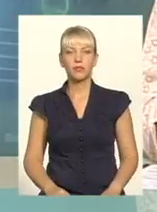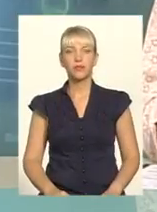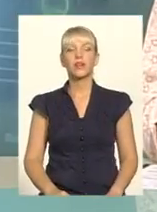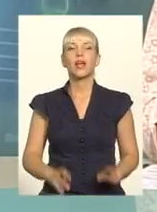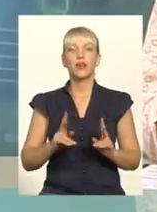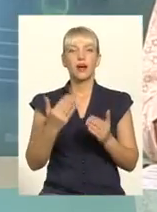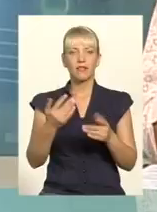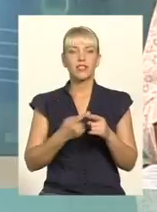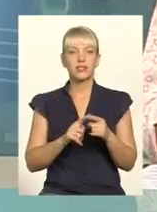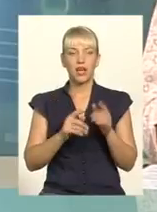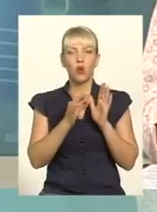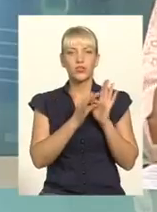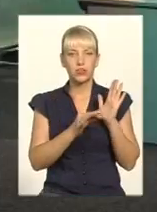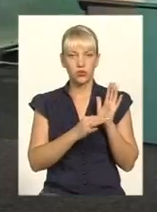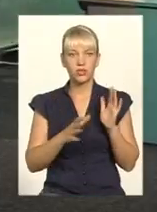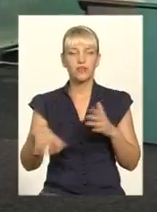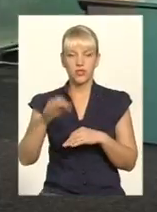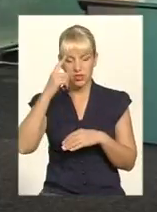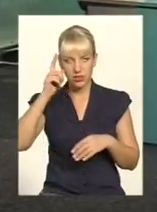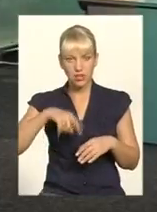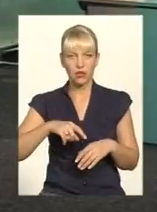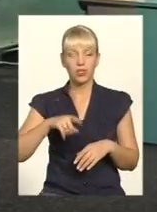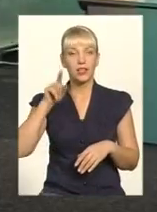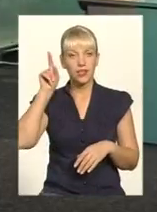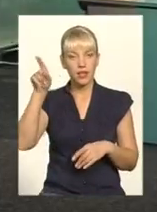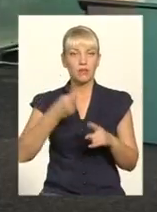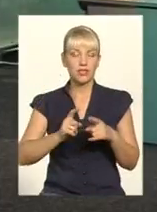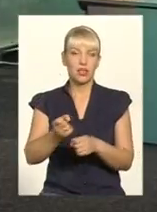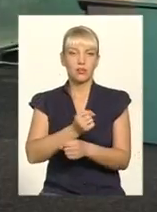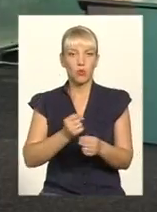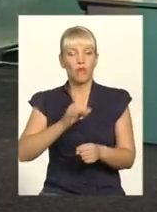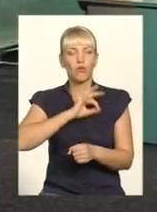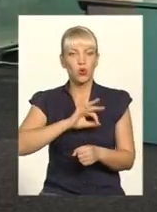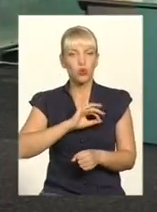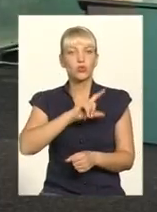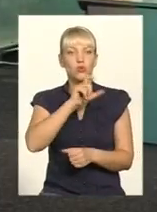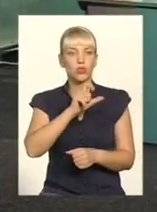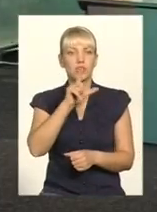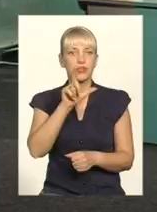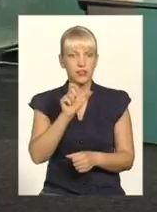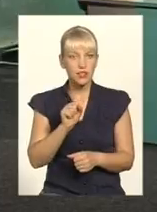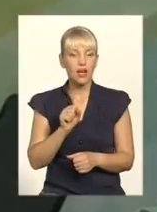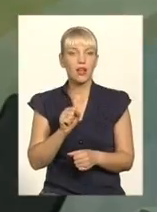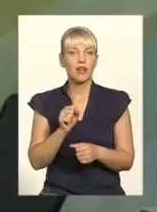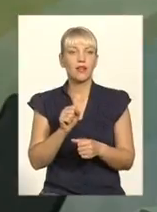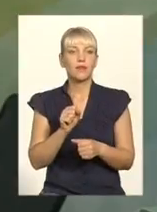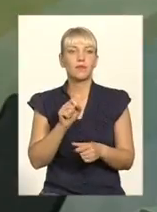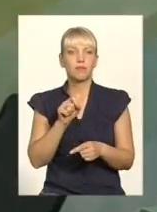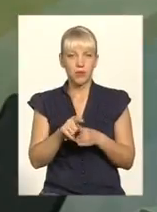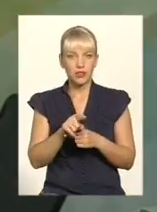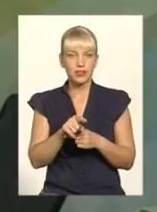знають, розуміють. Там та зброя використовується за призначенням. Ну, як би,